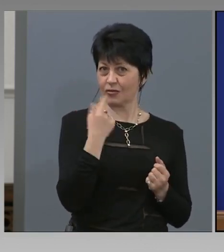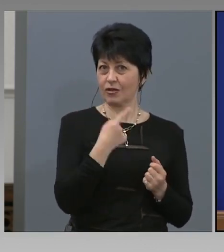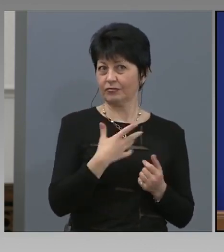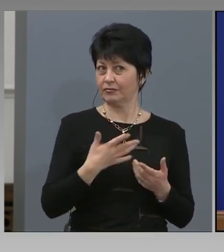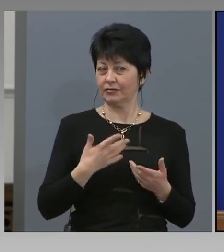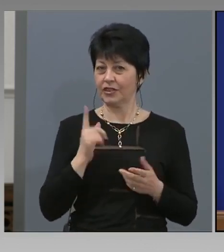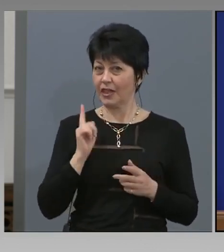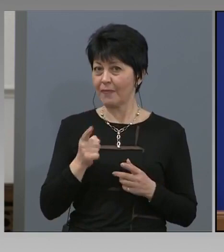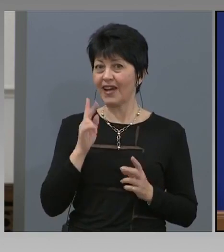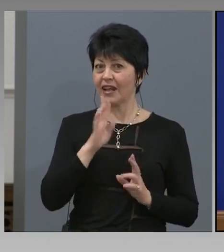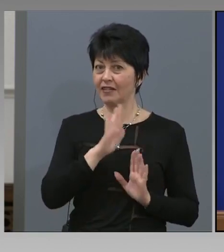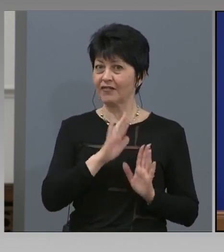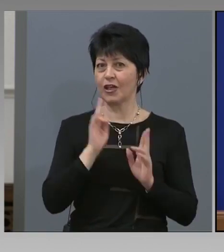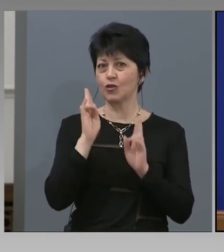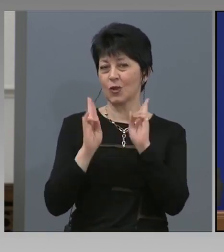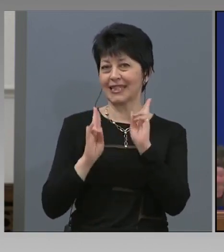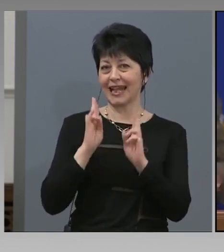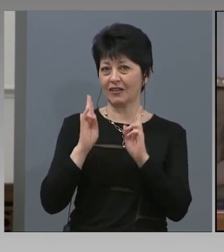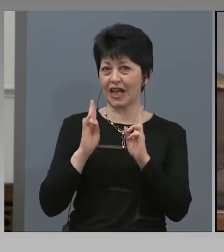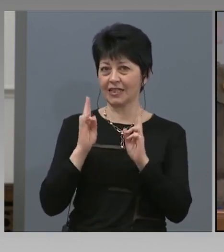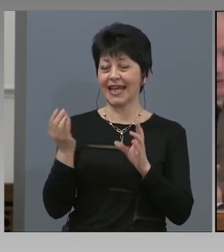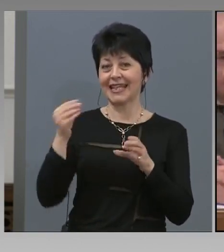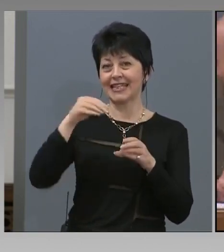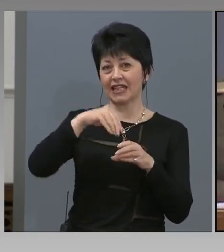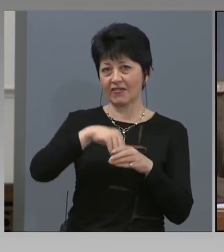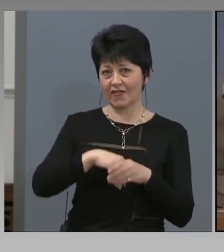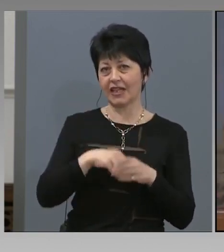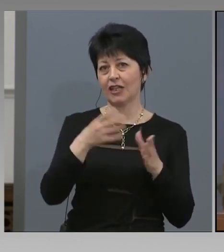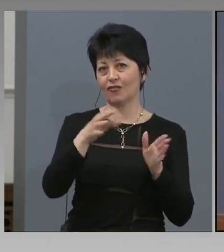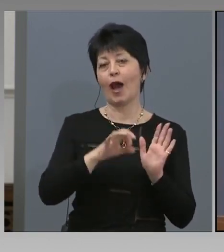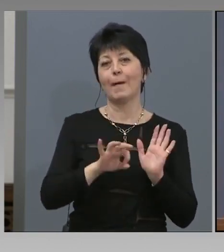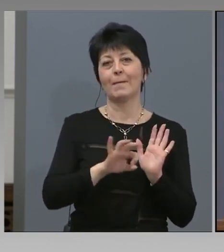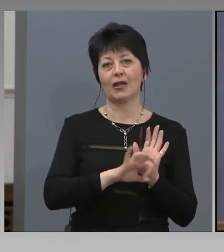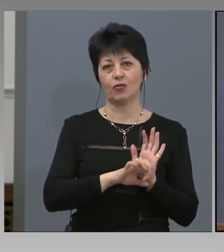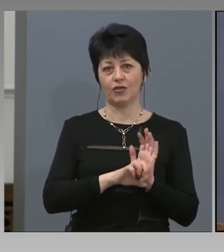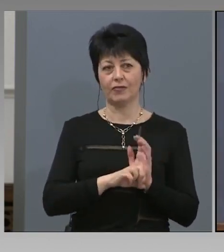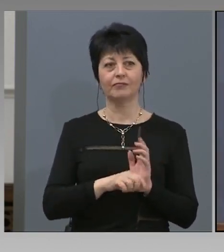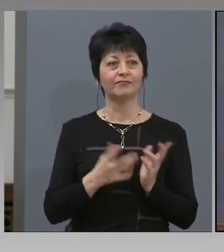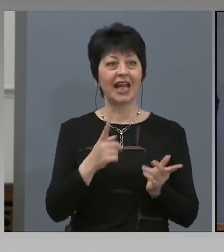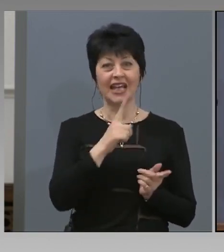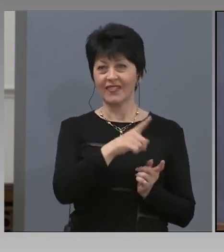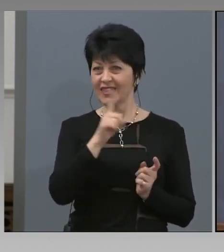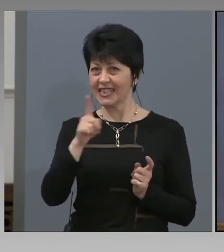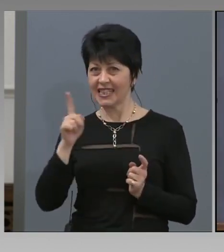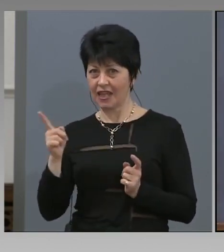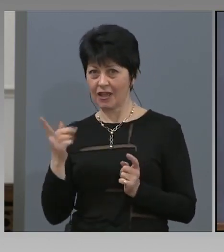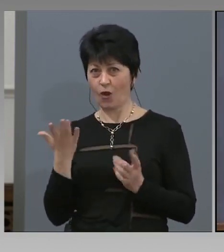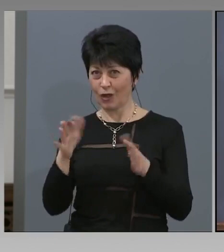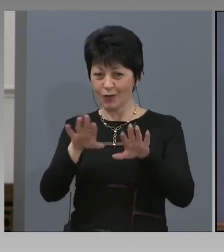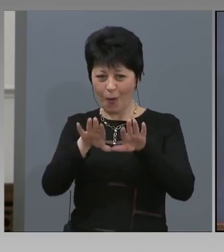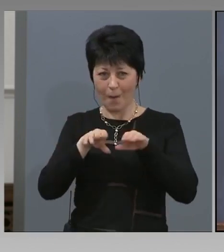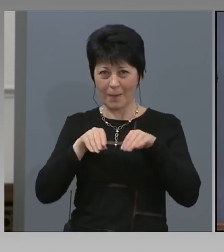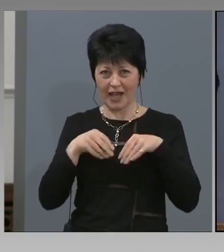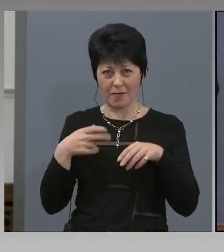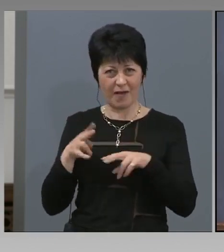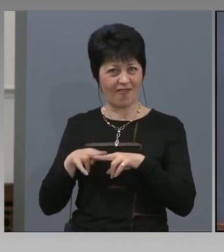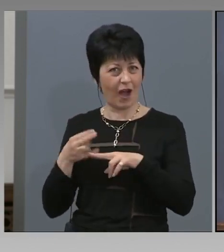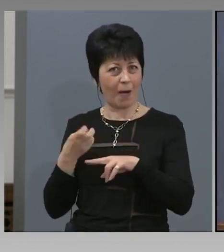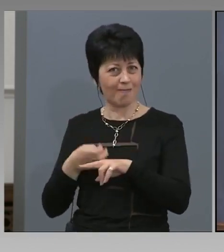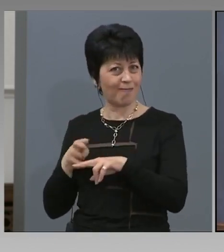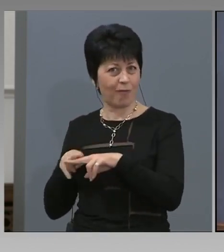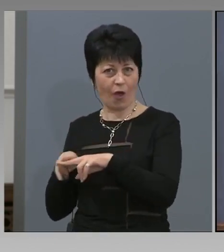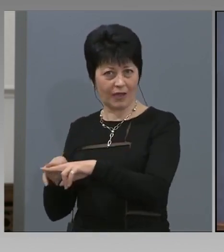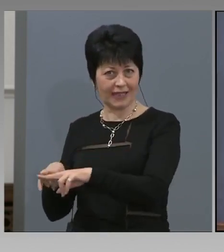анамнеза в приложението? Във същност всеки прият в болница, и сега е така, без негово